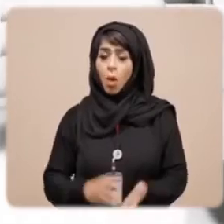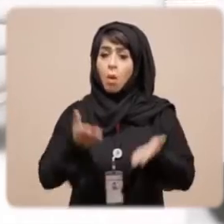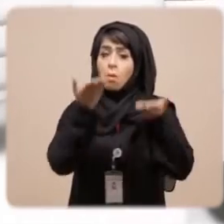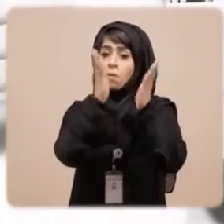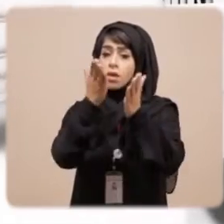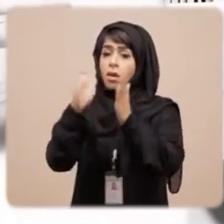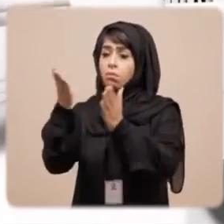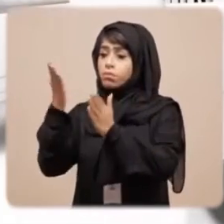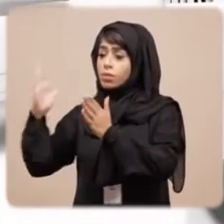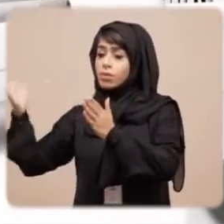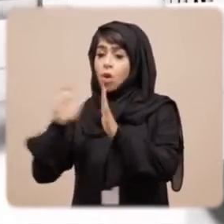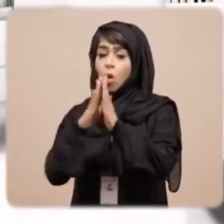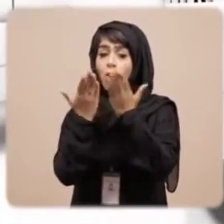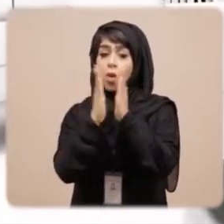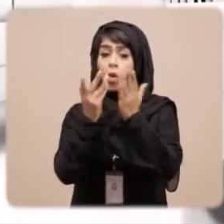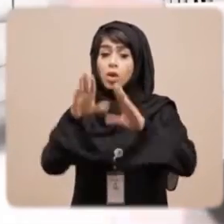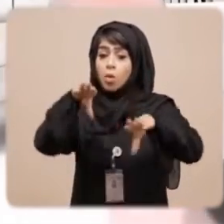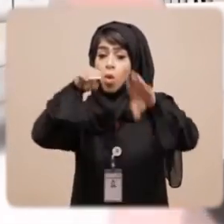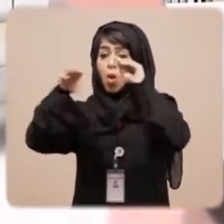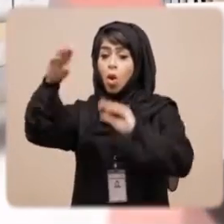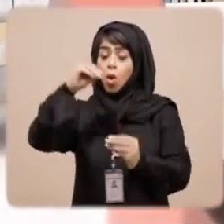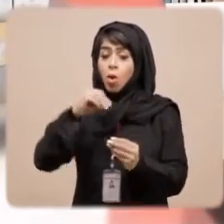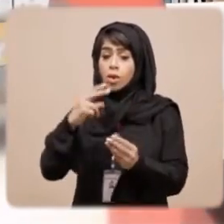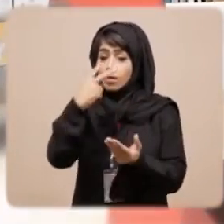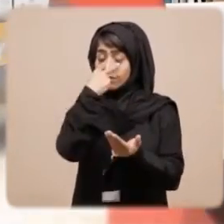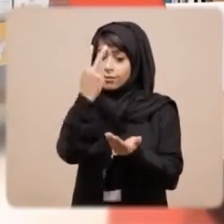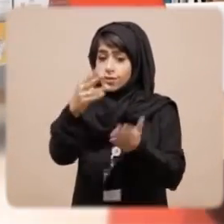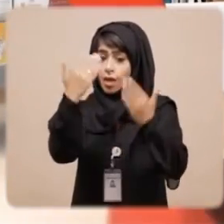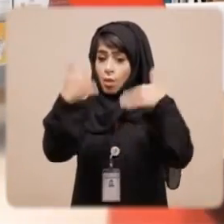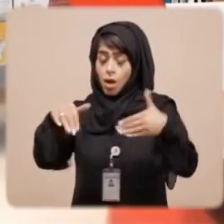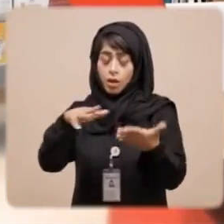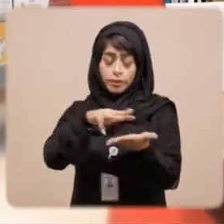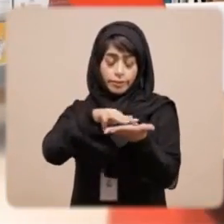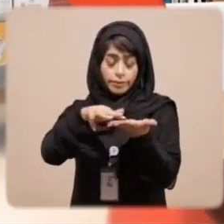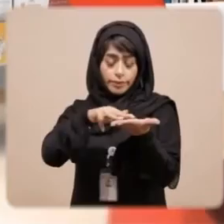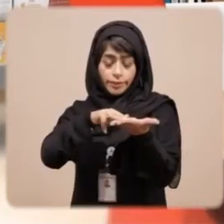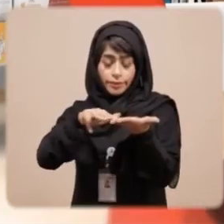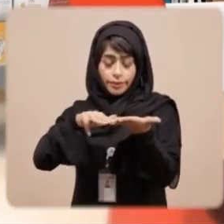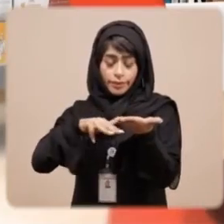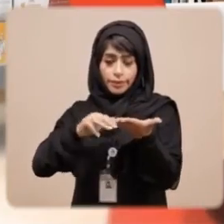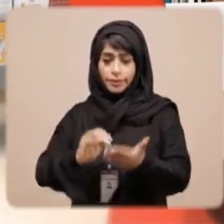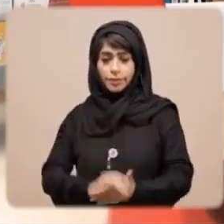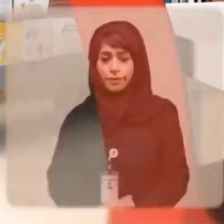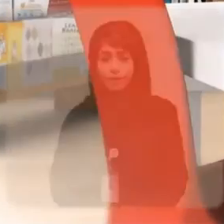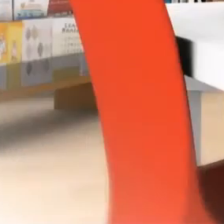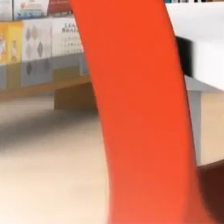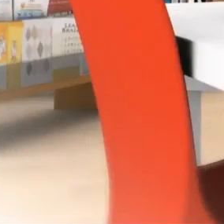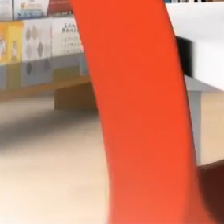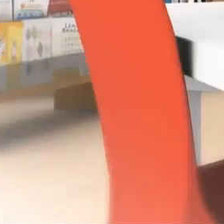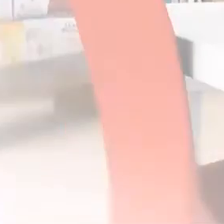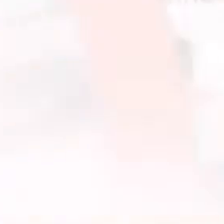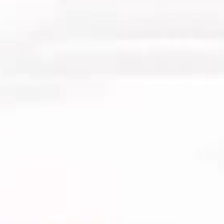ومكتبة عامرة بالكتب وقصص بلغة برايل لإخوان من ذوي الاعاقة البصرية